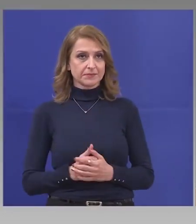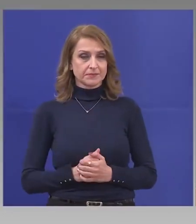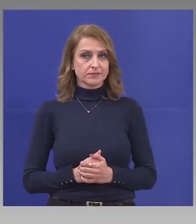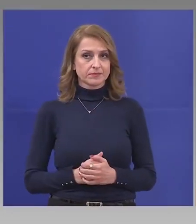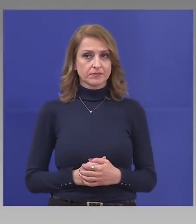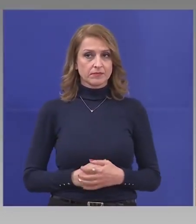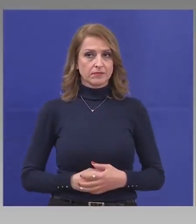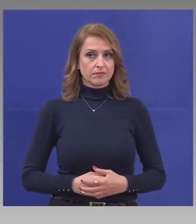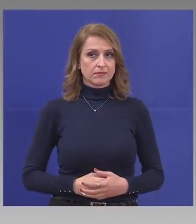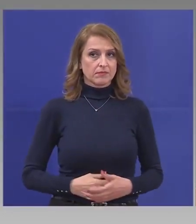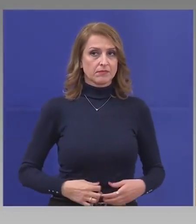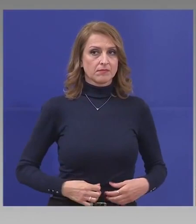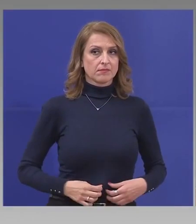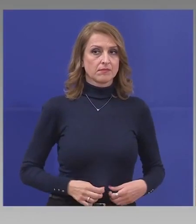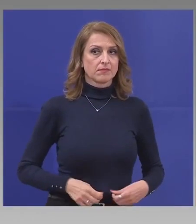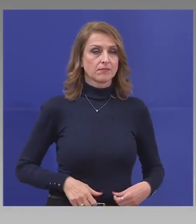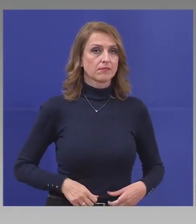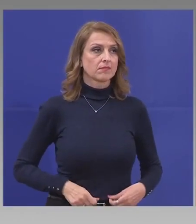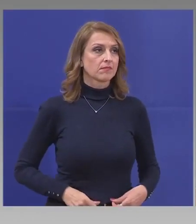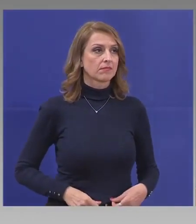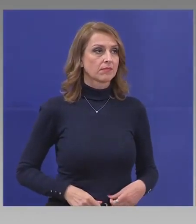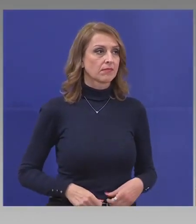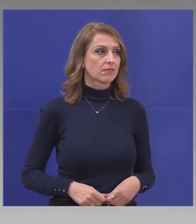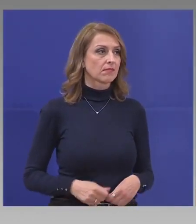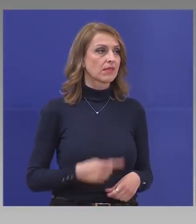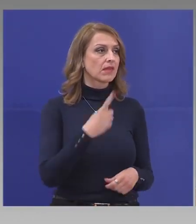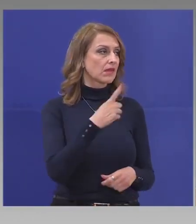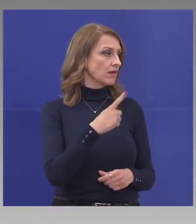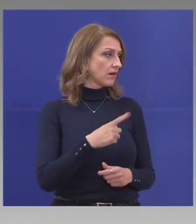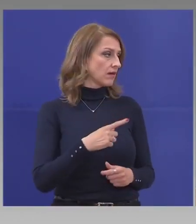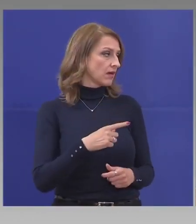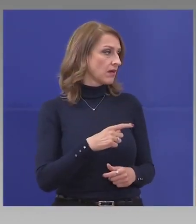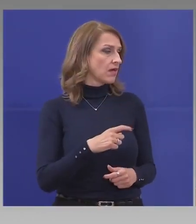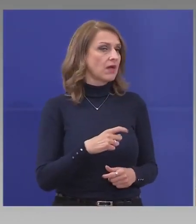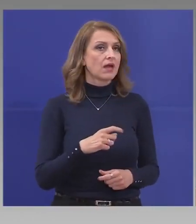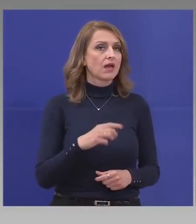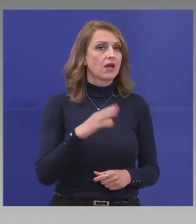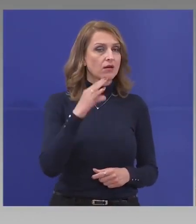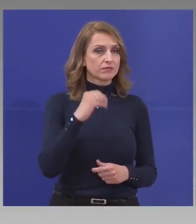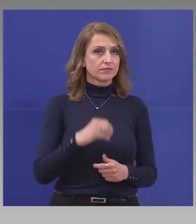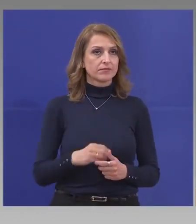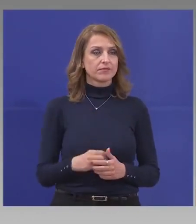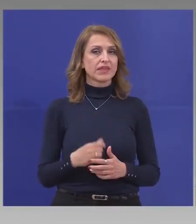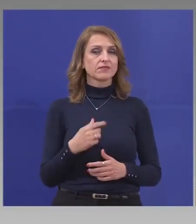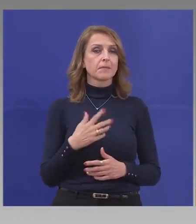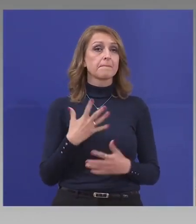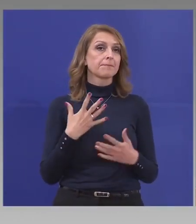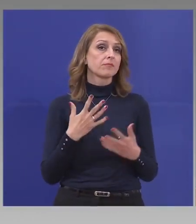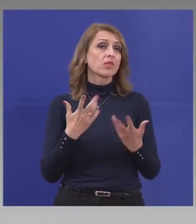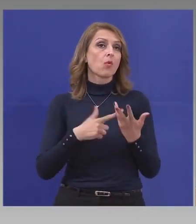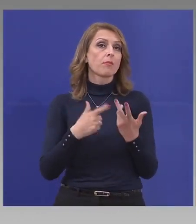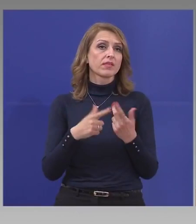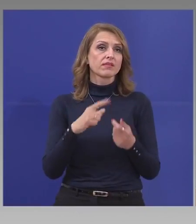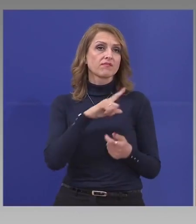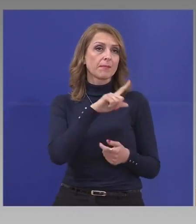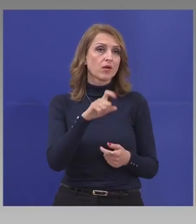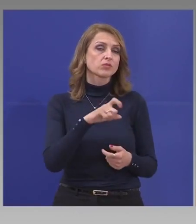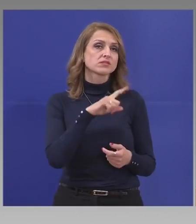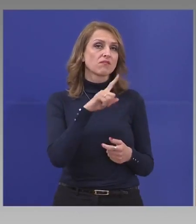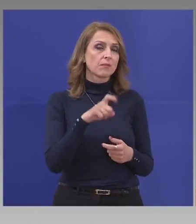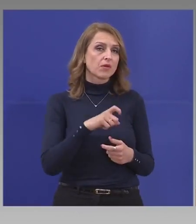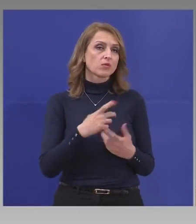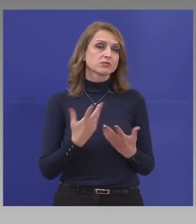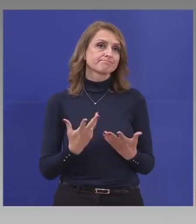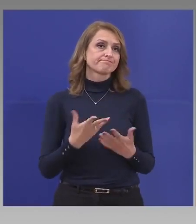Защото така. Слушам ви една по една. Господин премьер, Пет минути те слушам, задаваш въпроса и обясняваш отговора